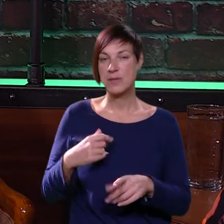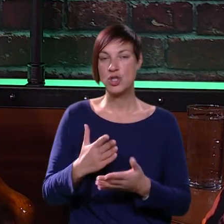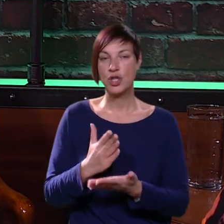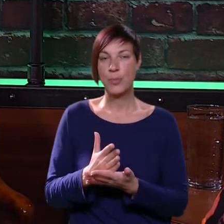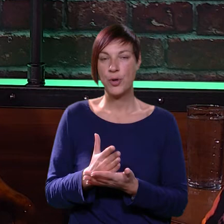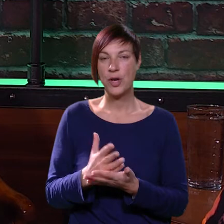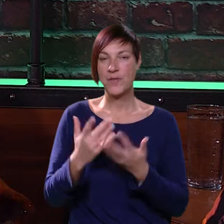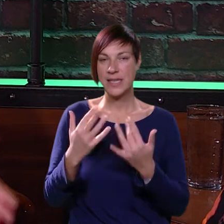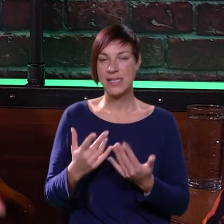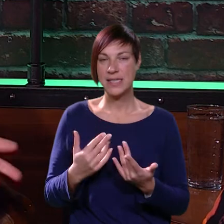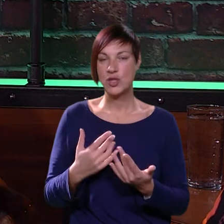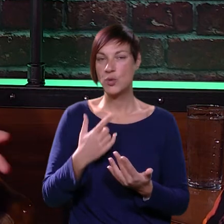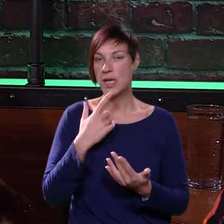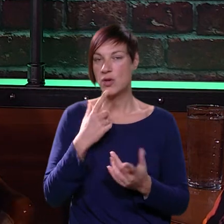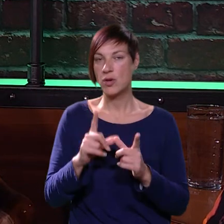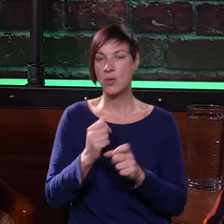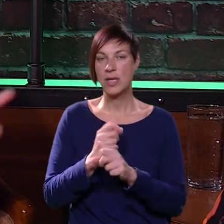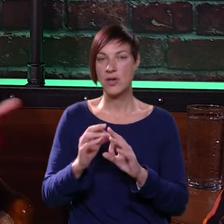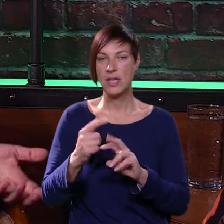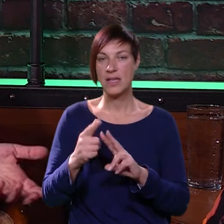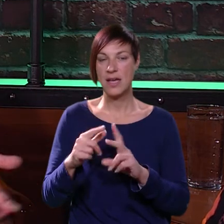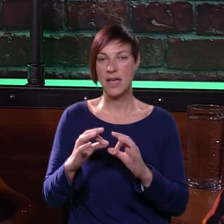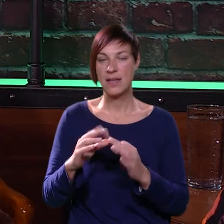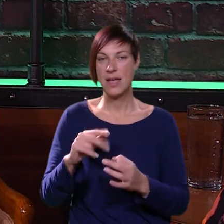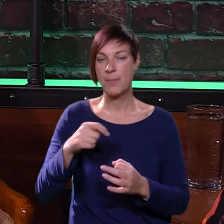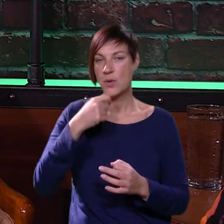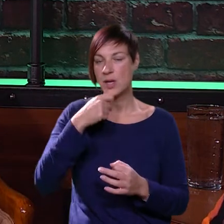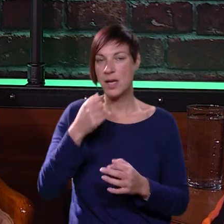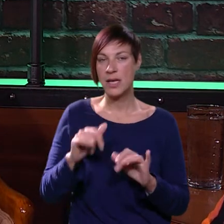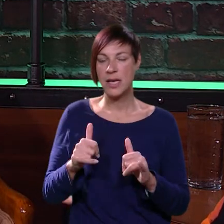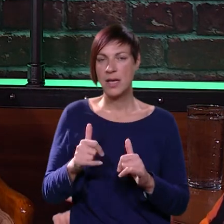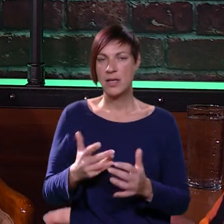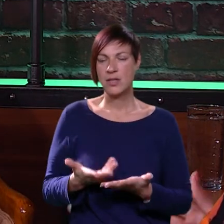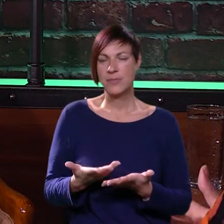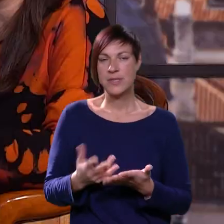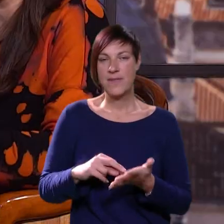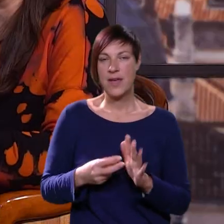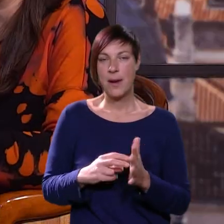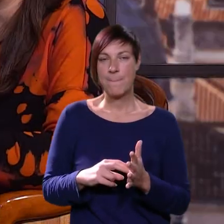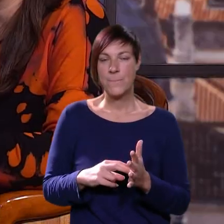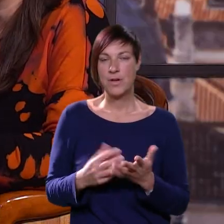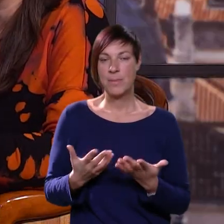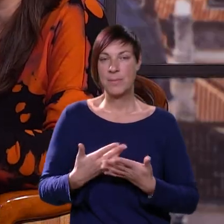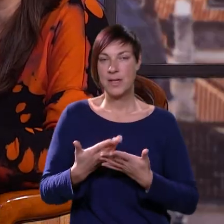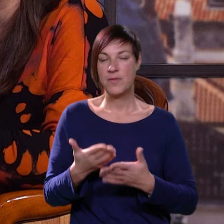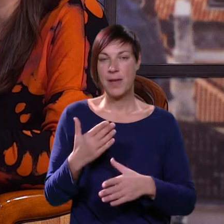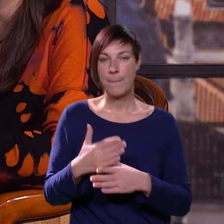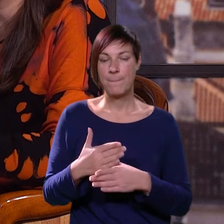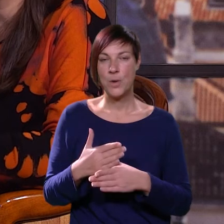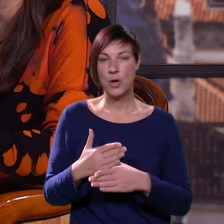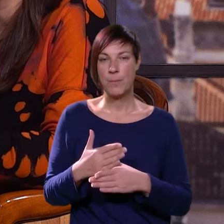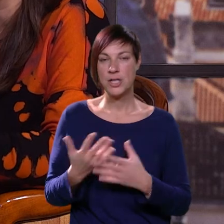mora vas izračuna koliko je uglikohidrota ima u toj hroni, ne Je li je to možda stvara problem, ili vi